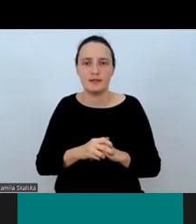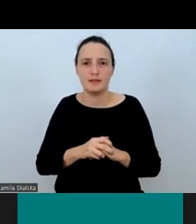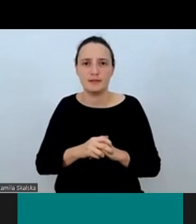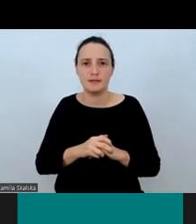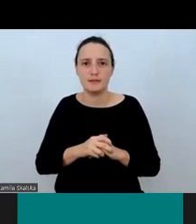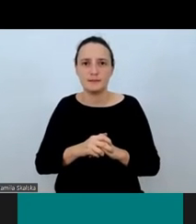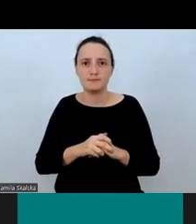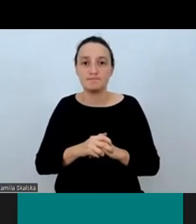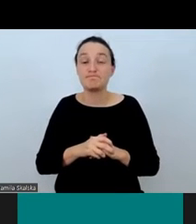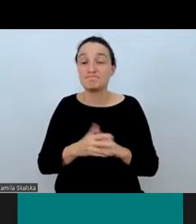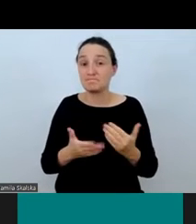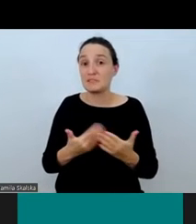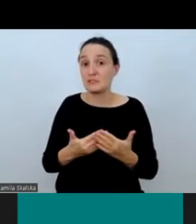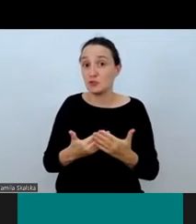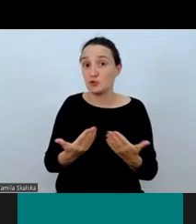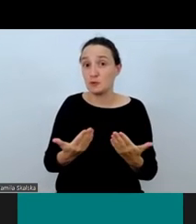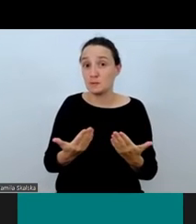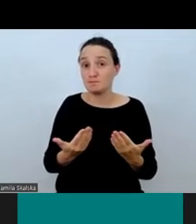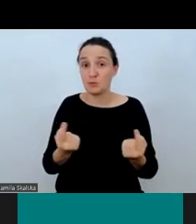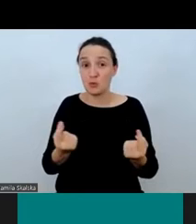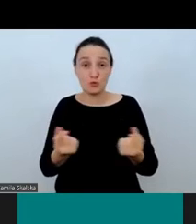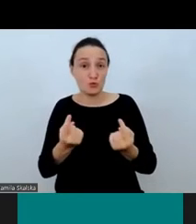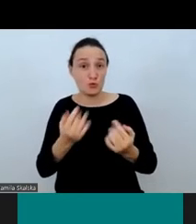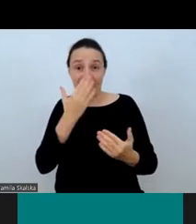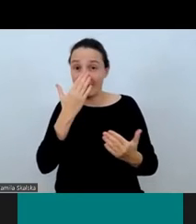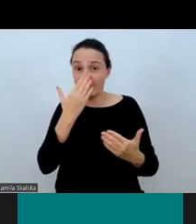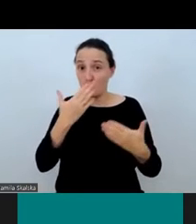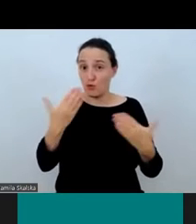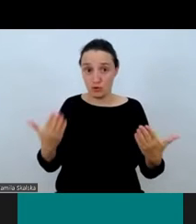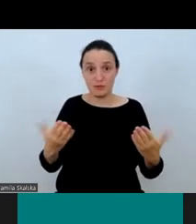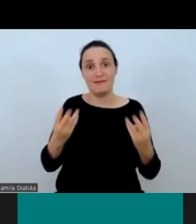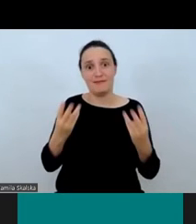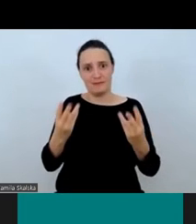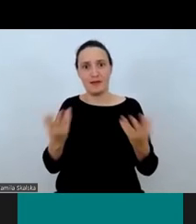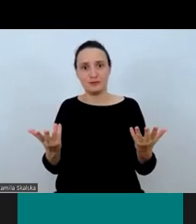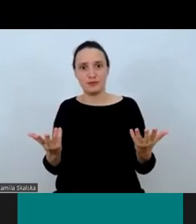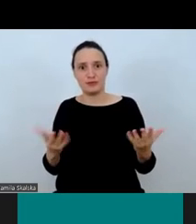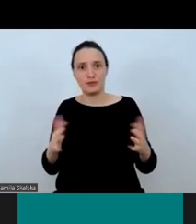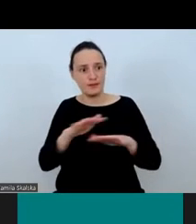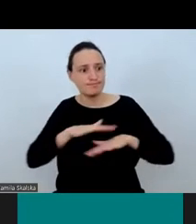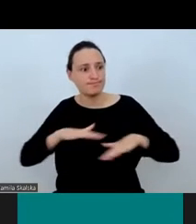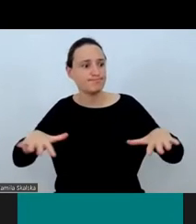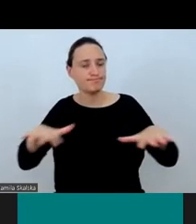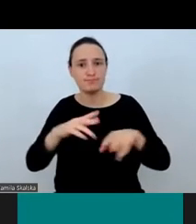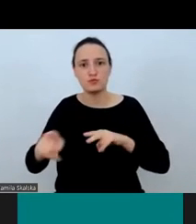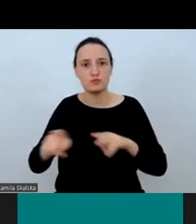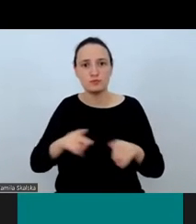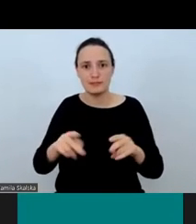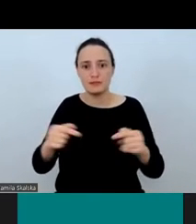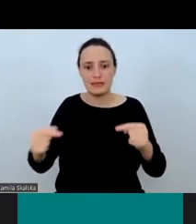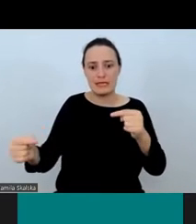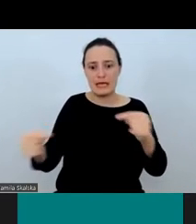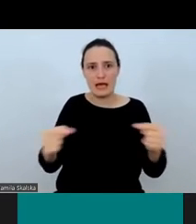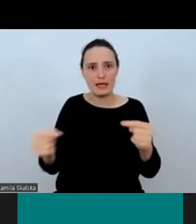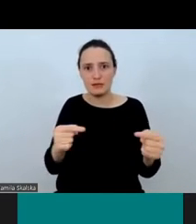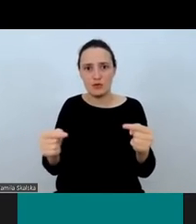musimy zwrócić uwagę na to, w jakim kontekście odbywa się tłumaczenie. A tłumaczenie dialogowe